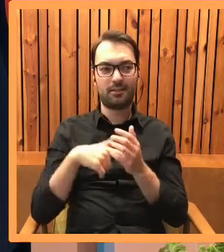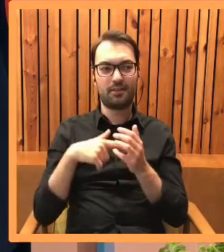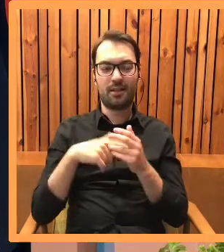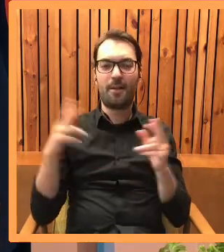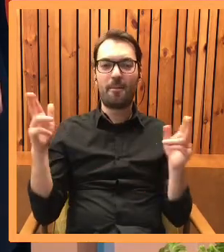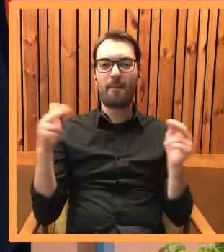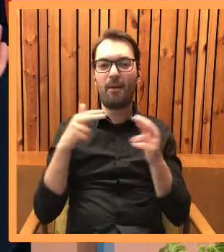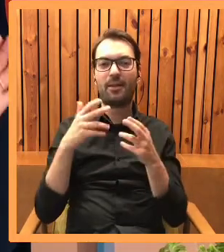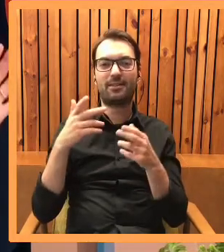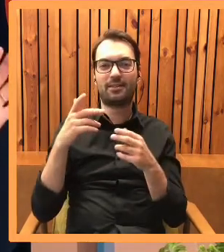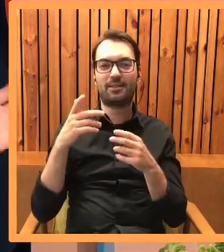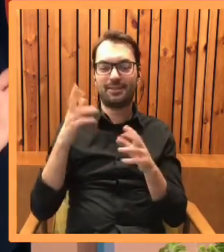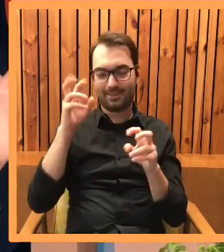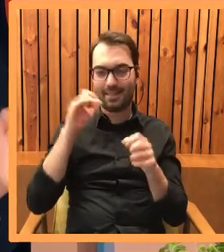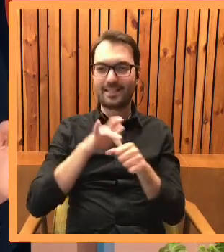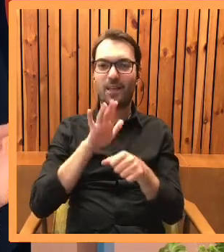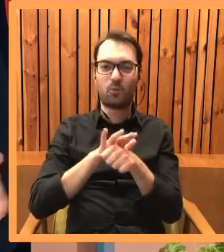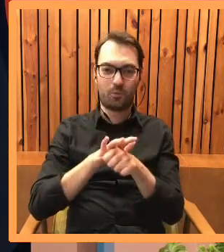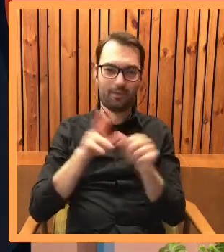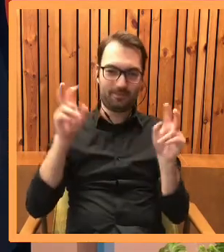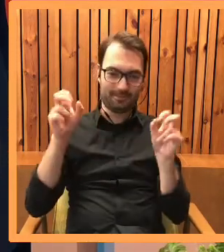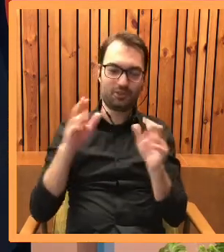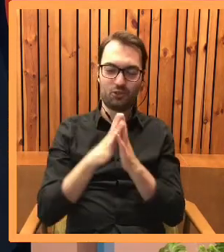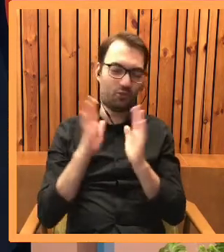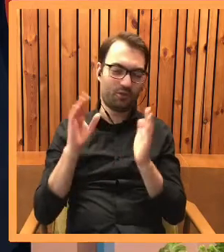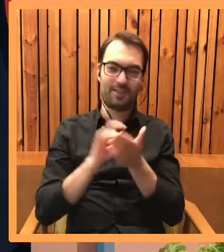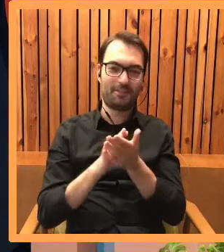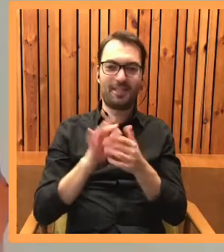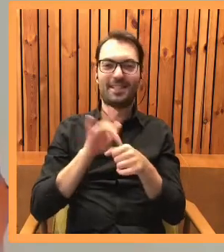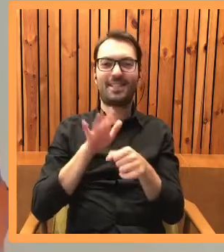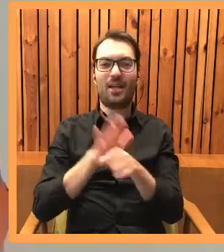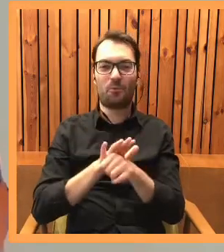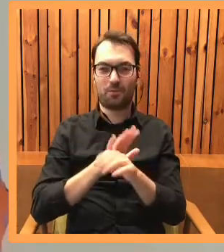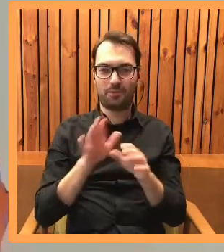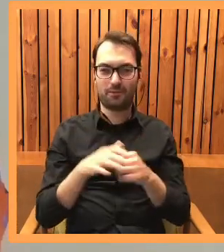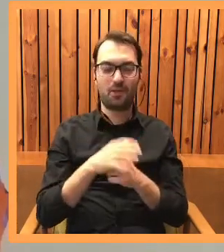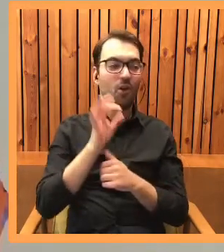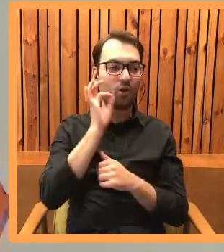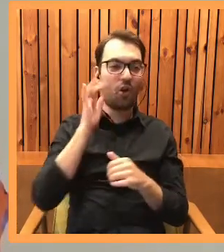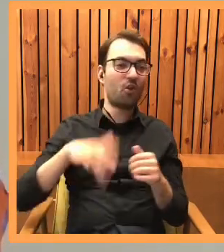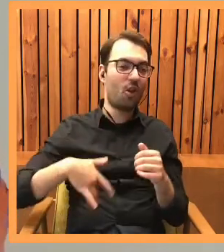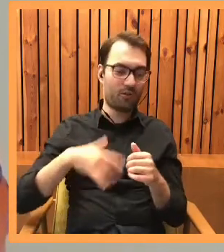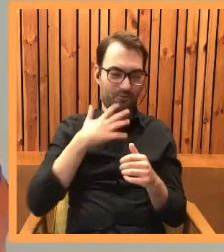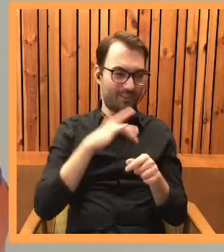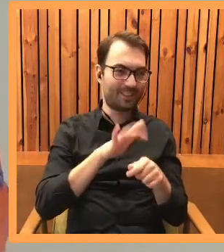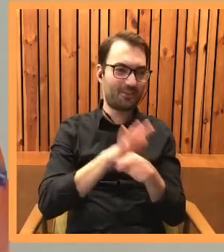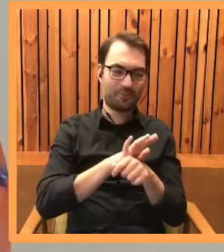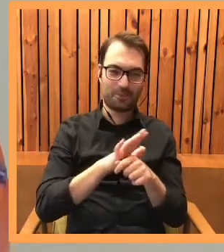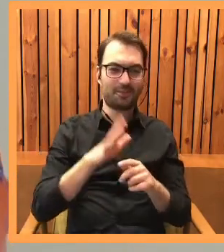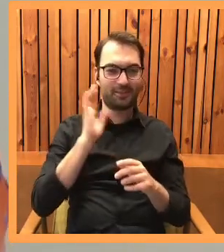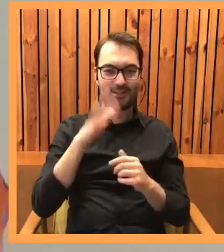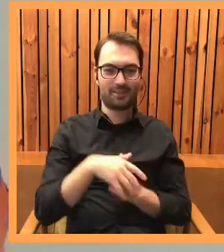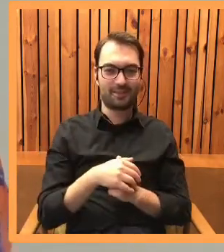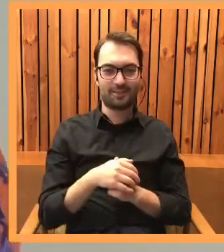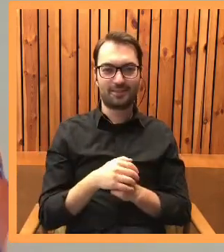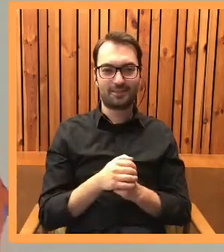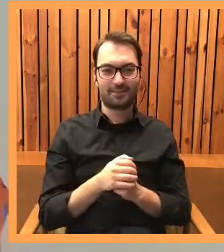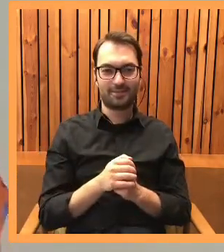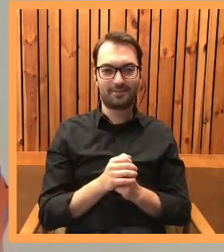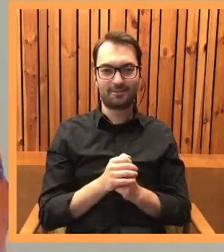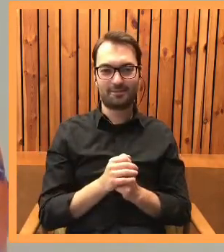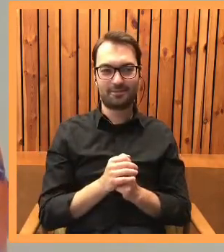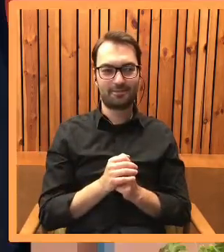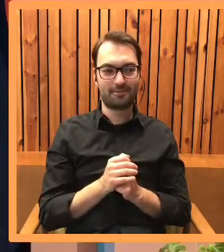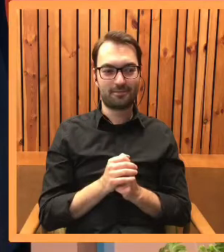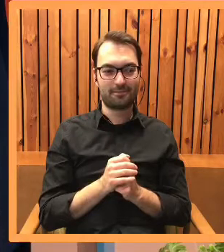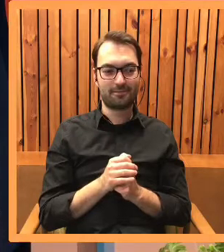rezydencja się mieści na Zadupiu, cytuję tutaj dosłownie, więc w tej małej miejscowości, nawet Lord używa takiego, a nie innego